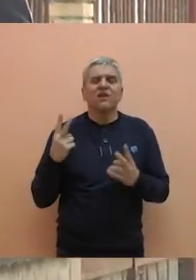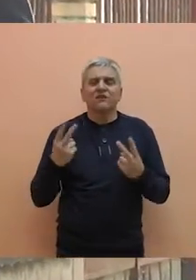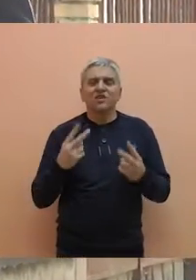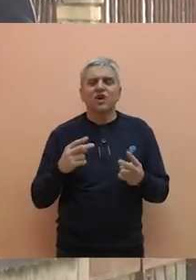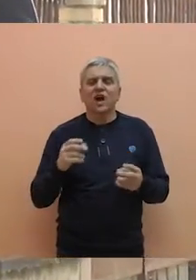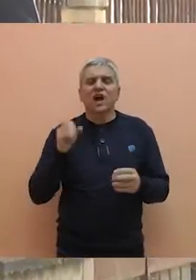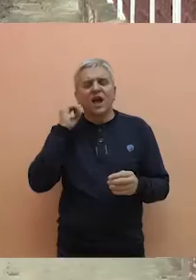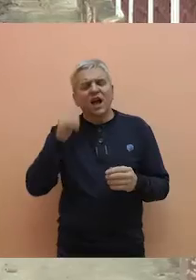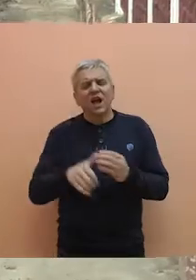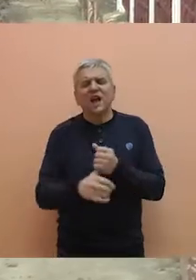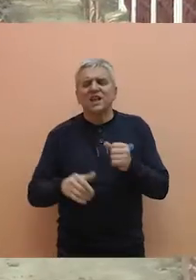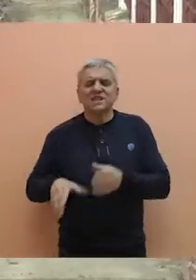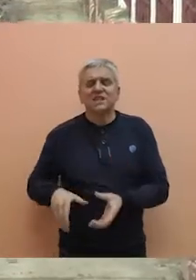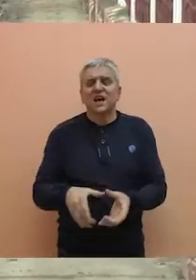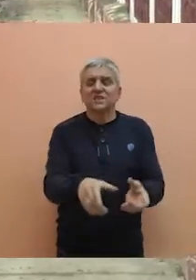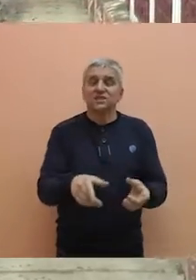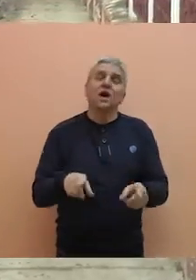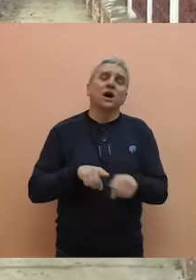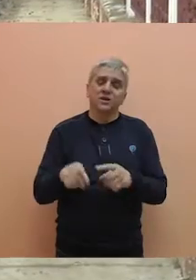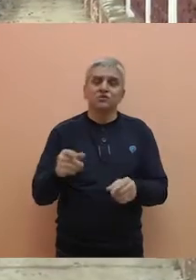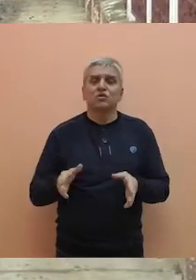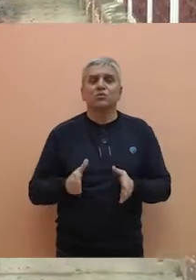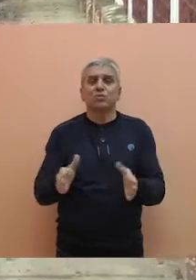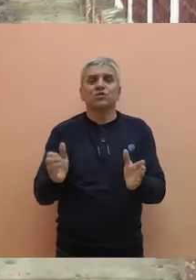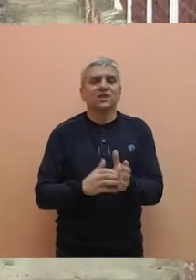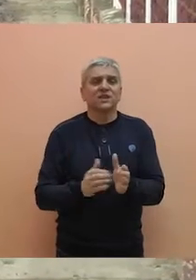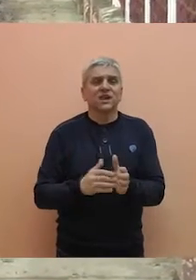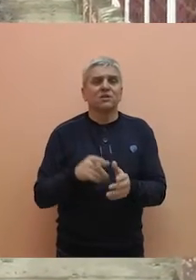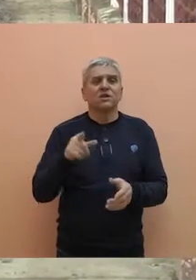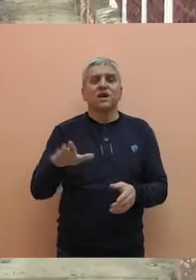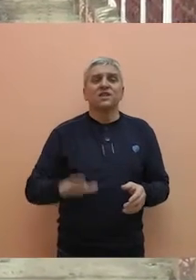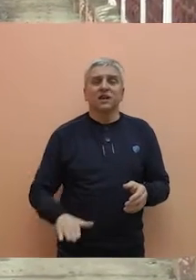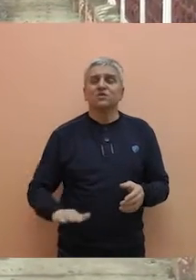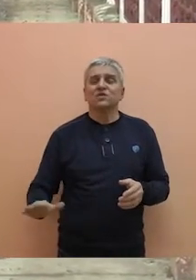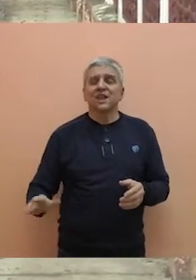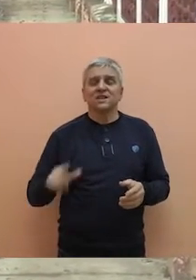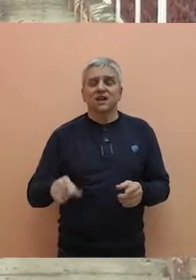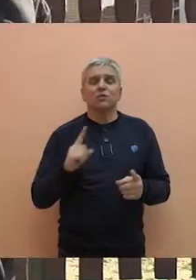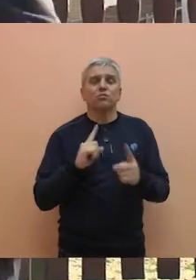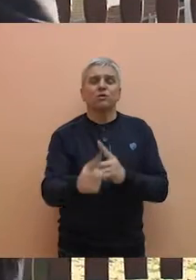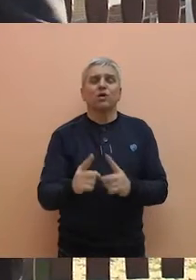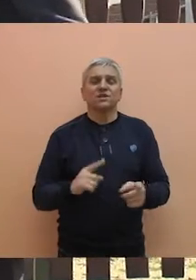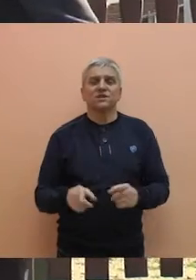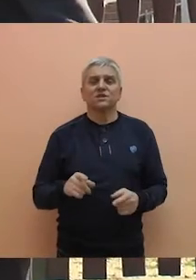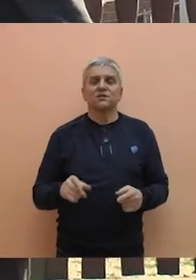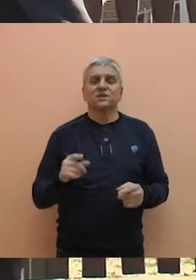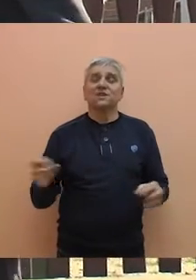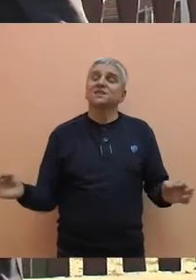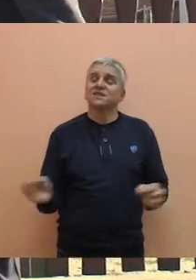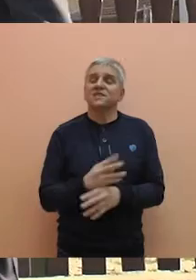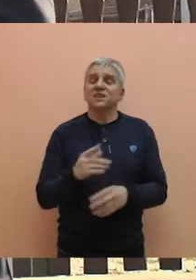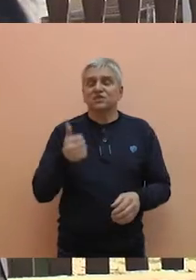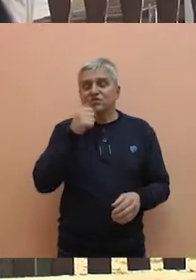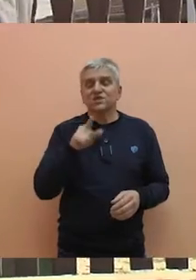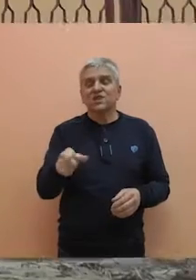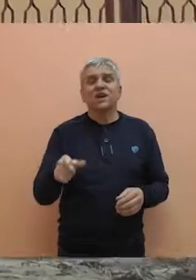Kanalizacija je prošla svaka čast, a i put nam je trebao. Kese na noge i tako su deca prolazila. I onda sreće